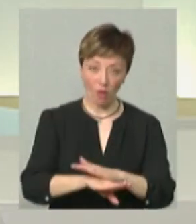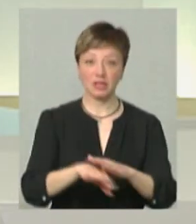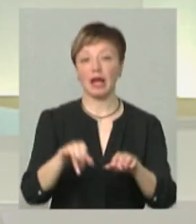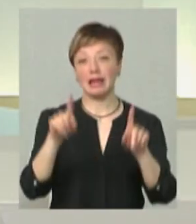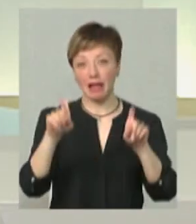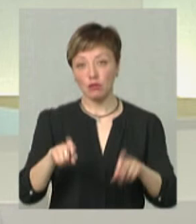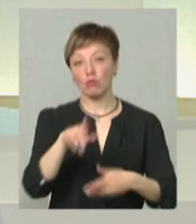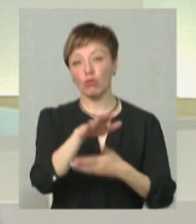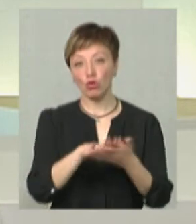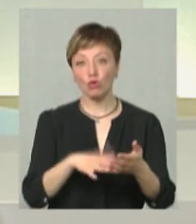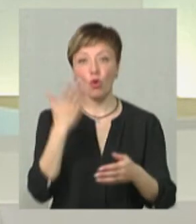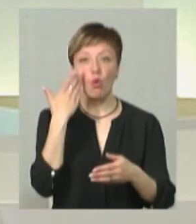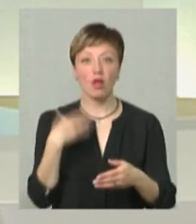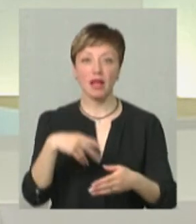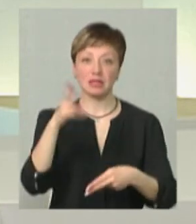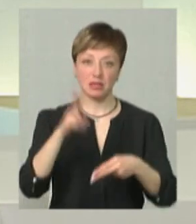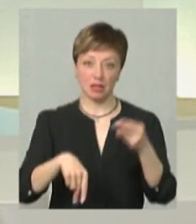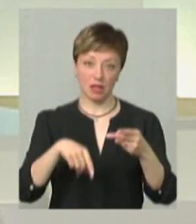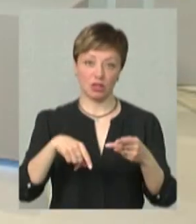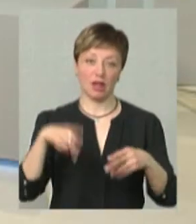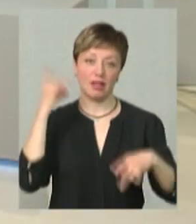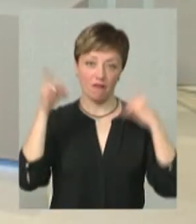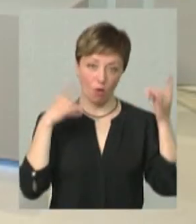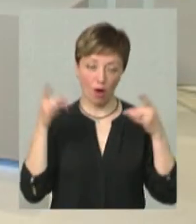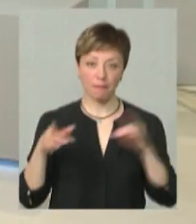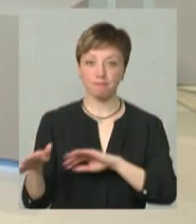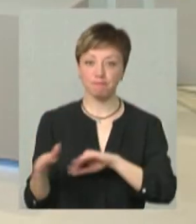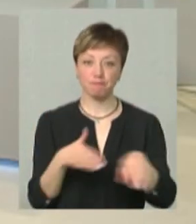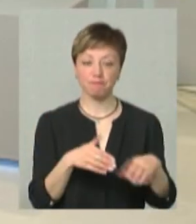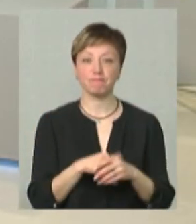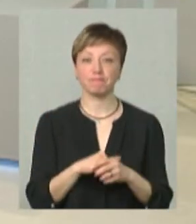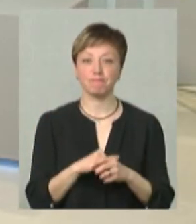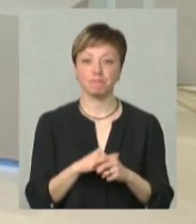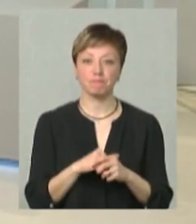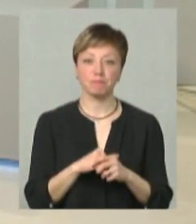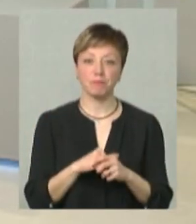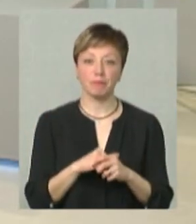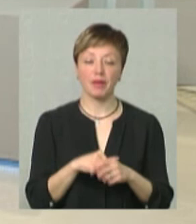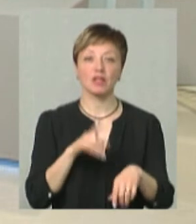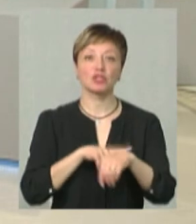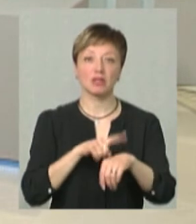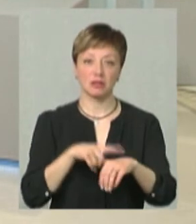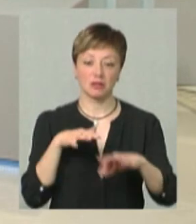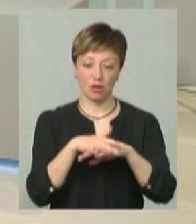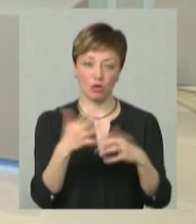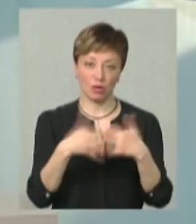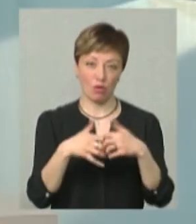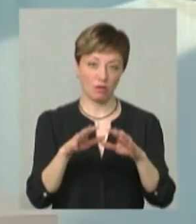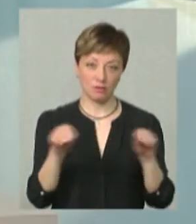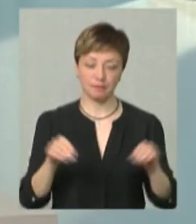тест продовжується після відміни повітряної тривоги. З моменту, на якому зупинилися? Так, звичайно. Ну, тобто, час розраховується.